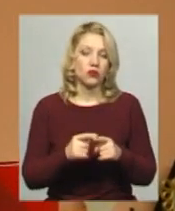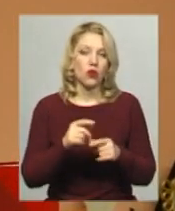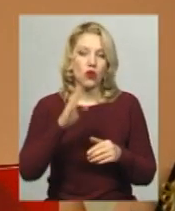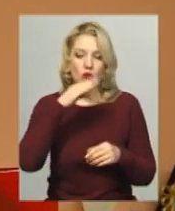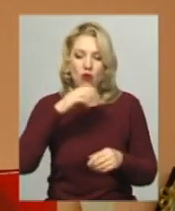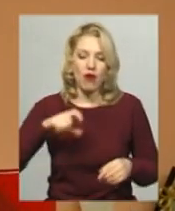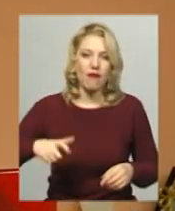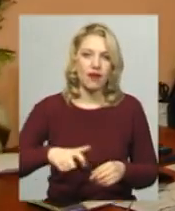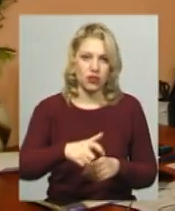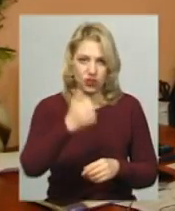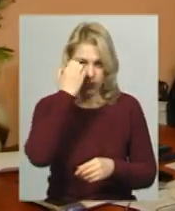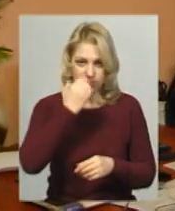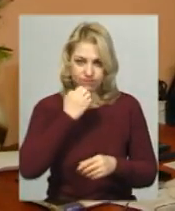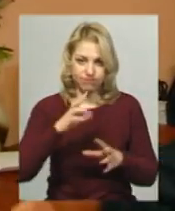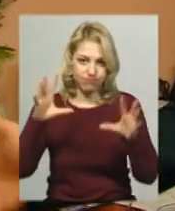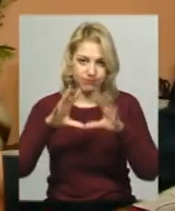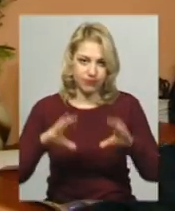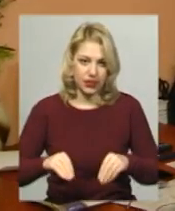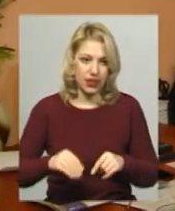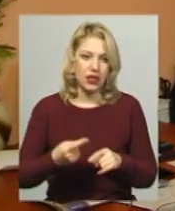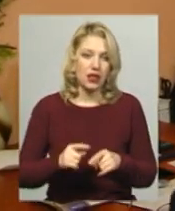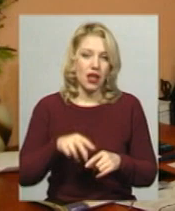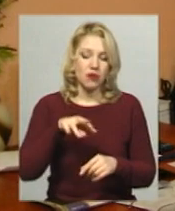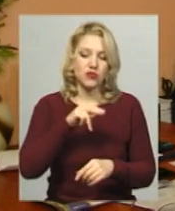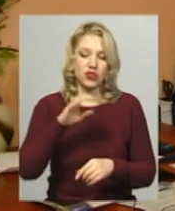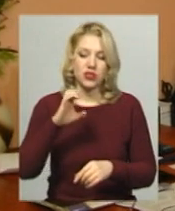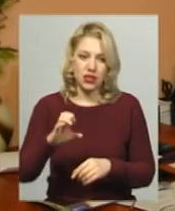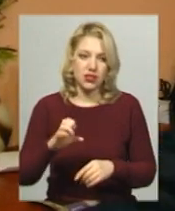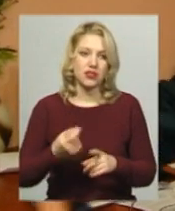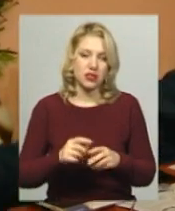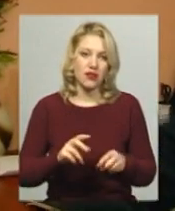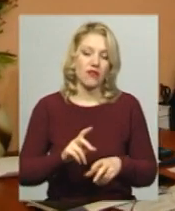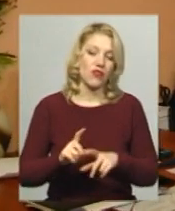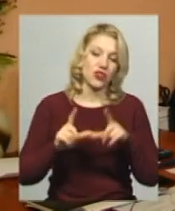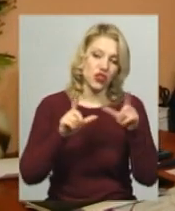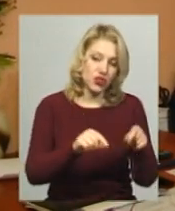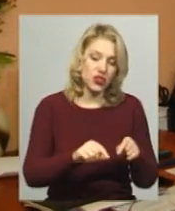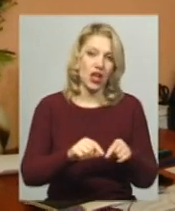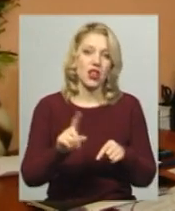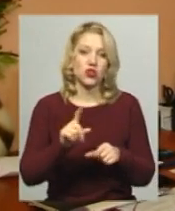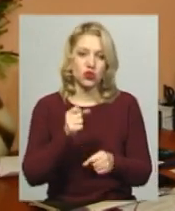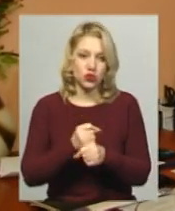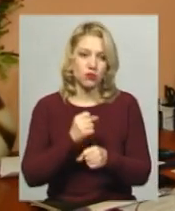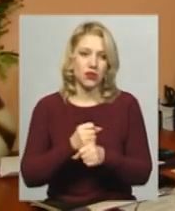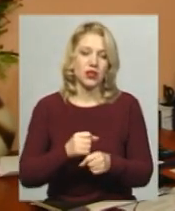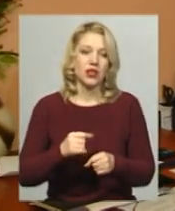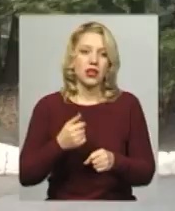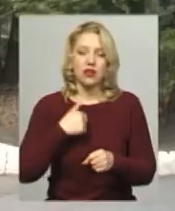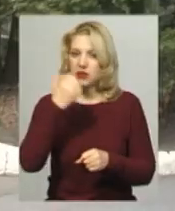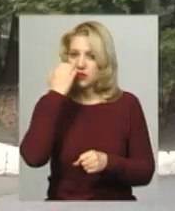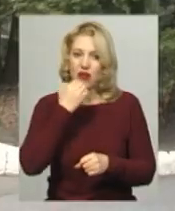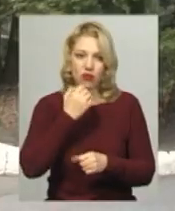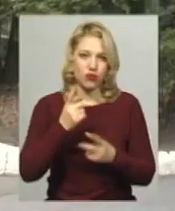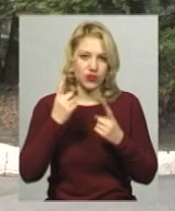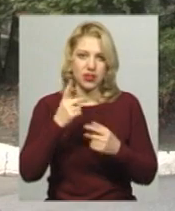і затухло. МЧСники виїхали, виїхали, там своє зробили, справу, щоб воно не пішло на село. Я їм вдячний за їх роботу.